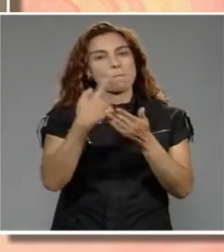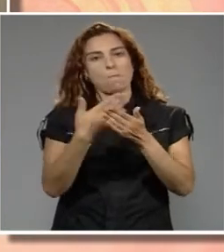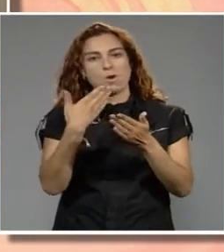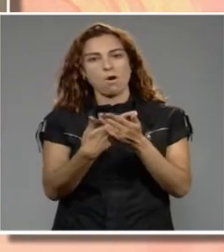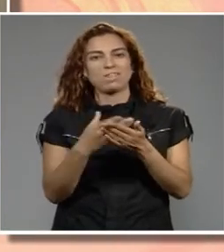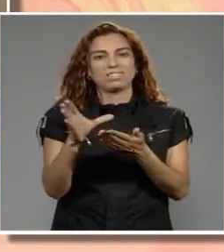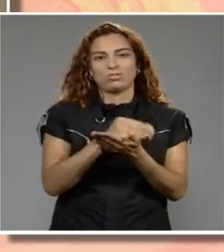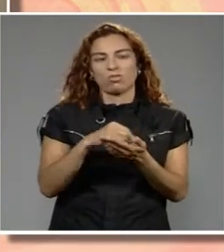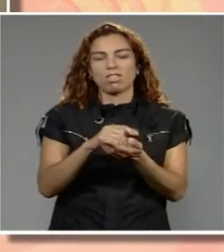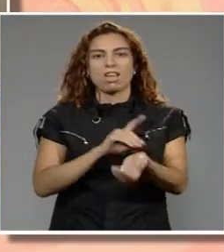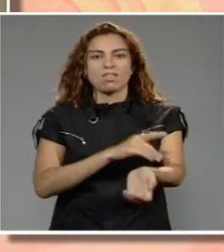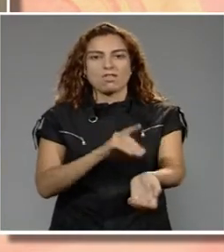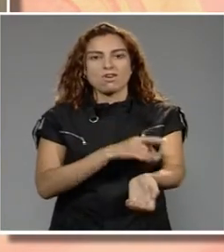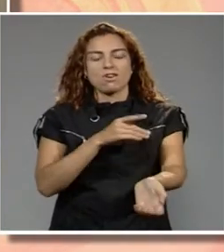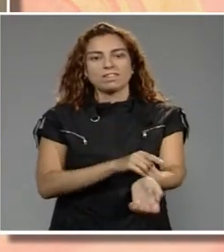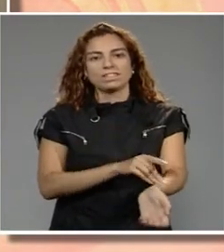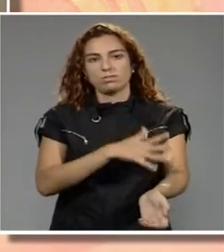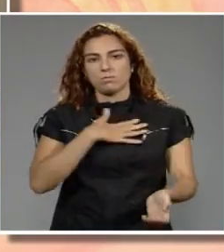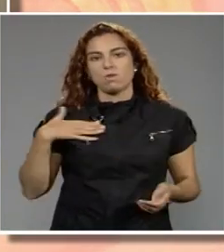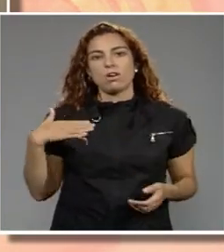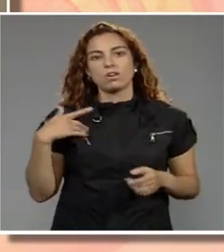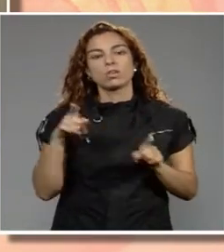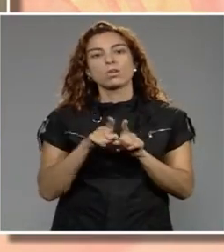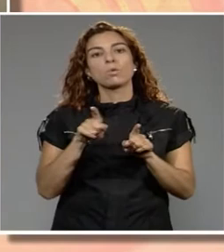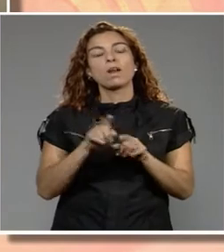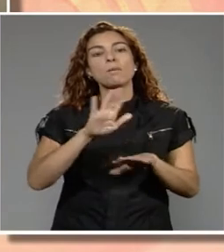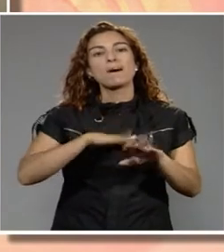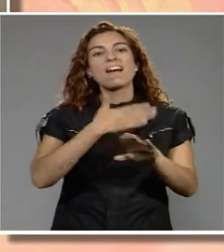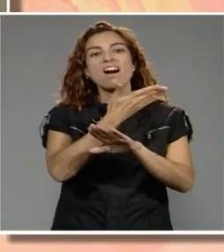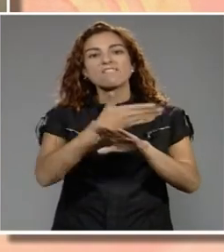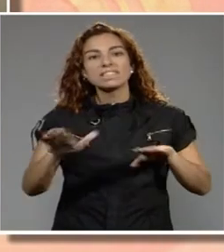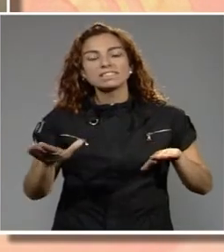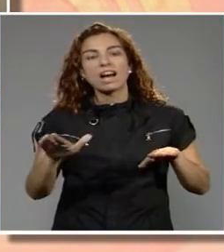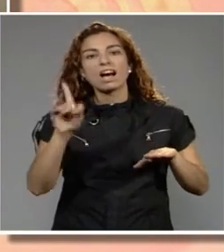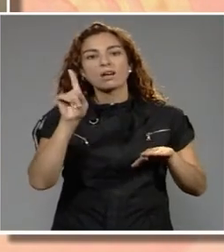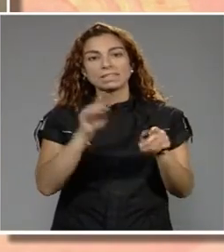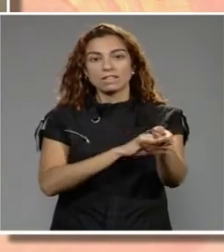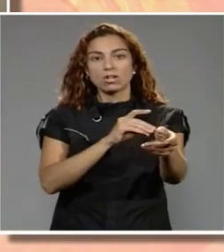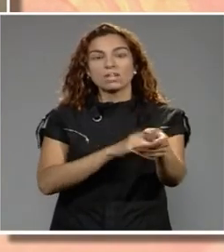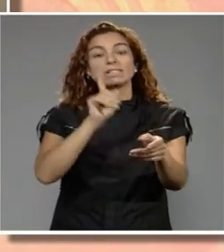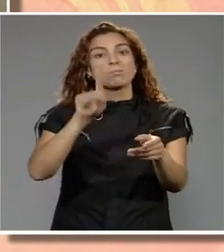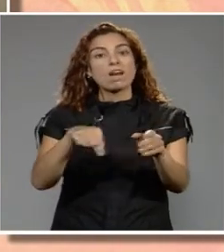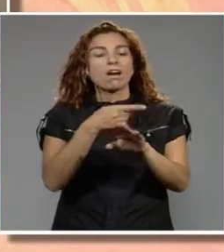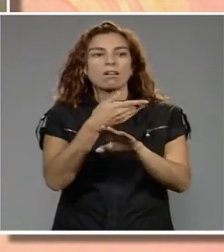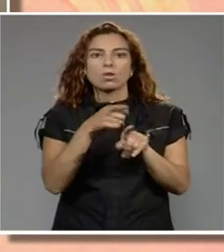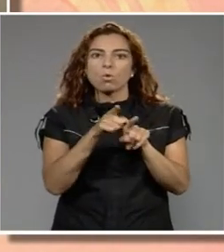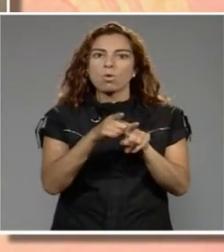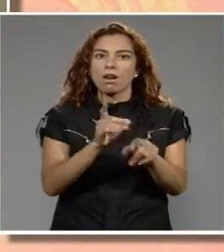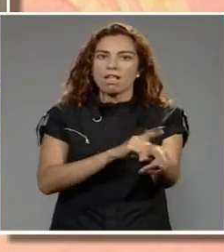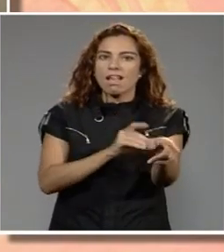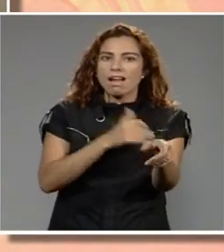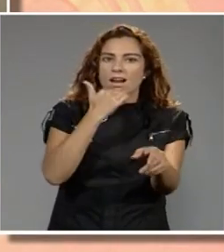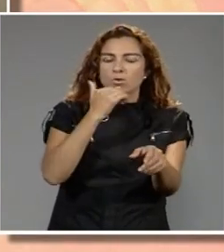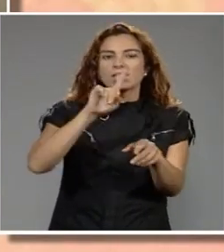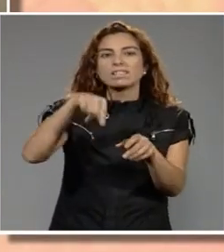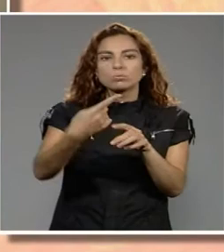és un període important per treballar no només la prevenció del consum, sinó també poder evitar que aquest consum esdevingui problemàtic més